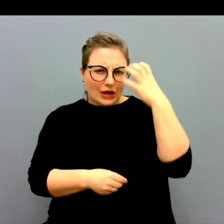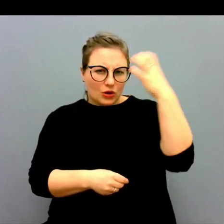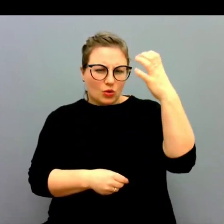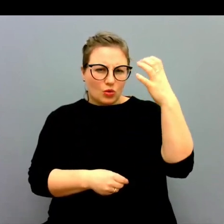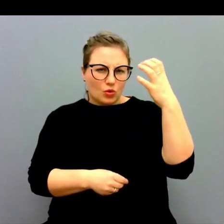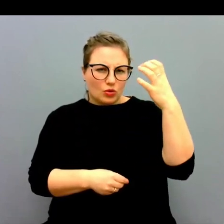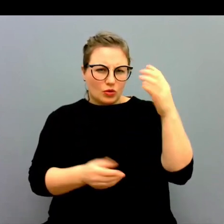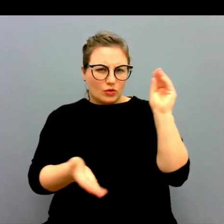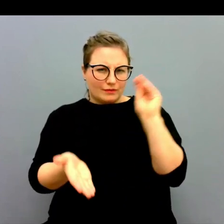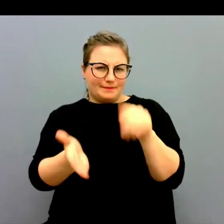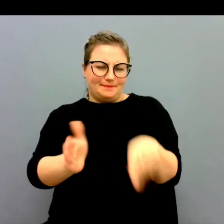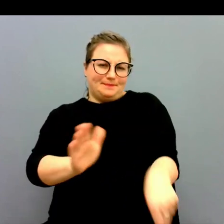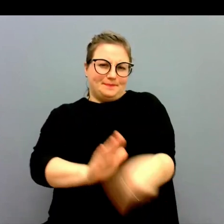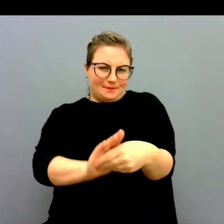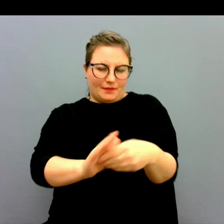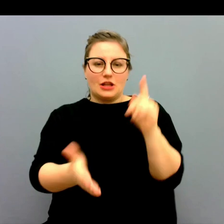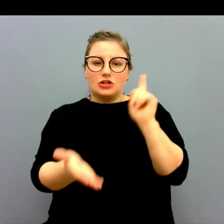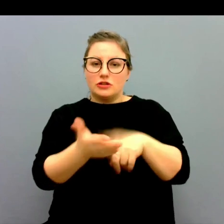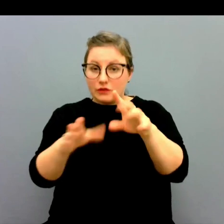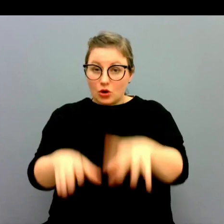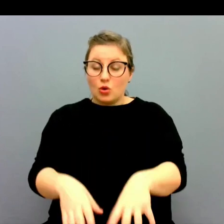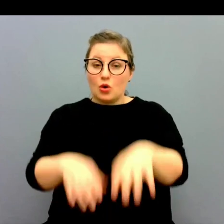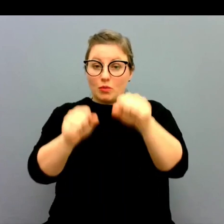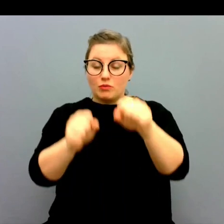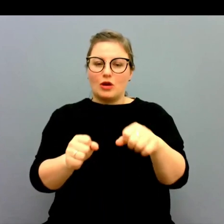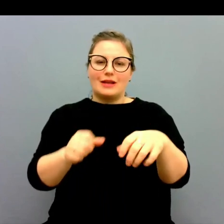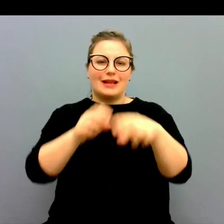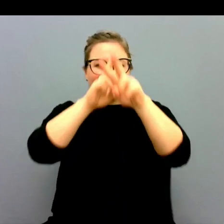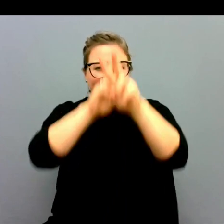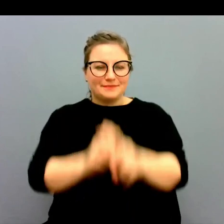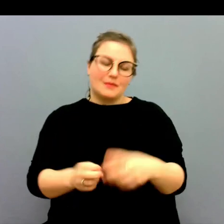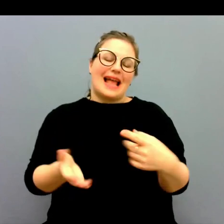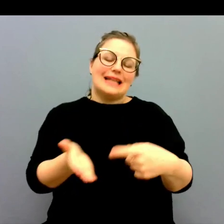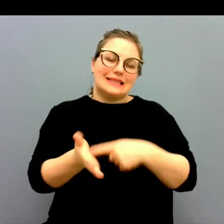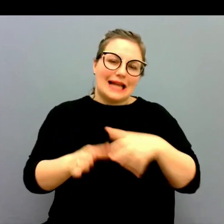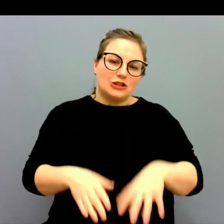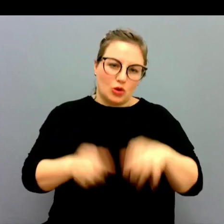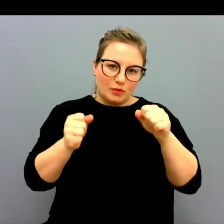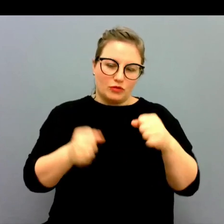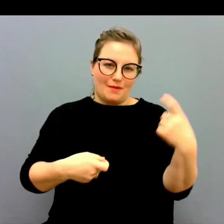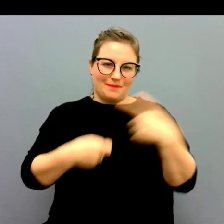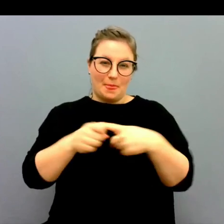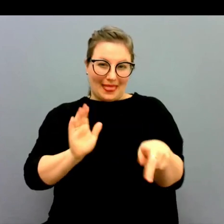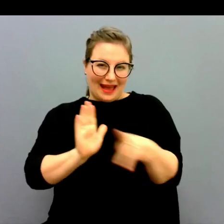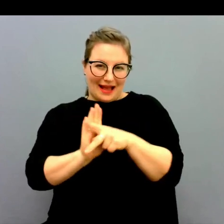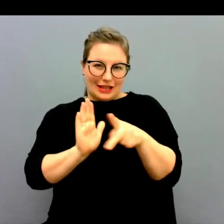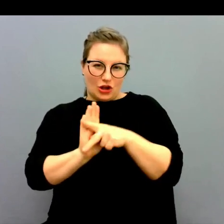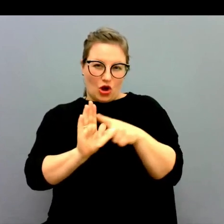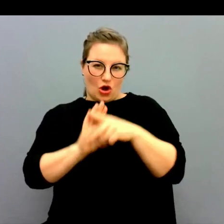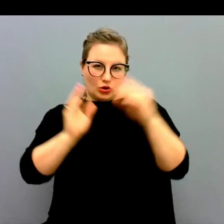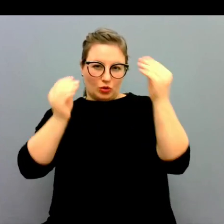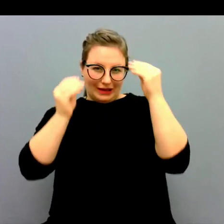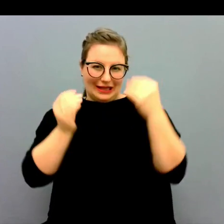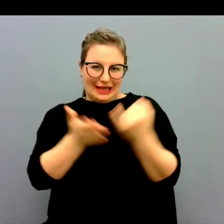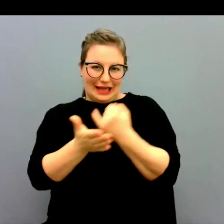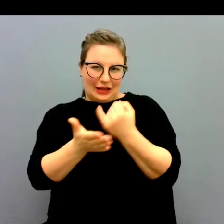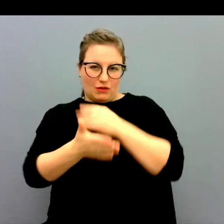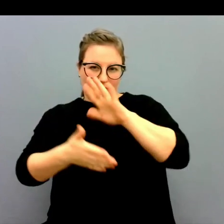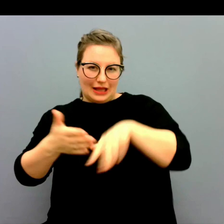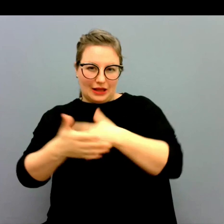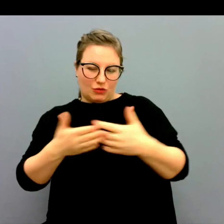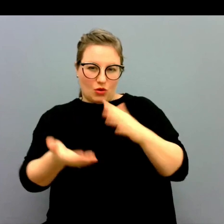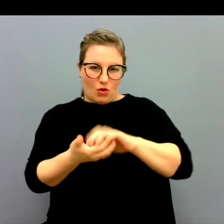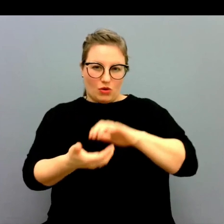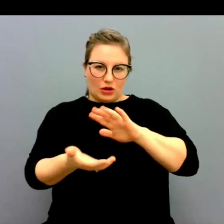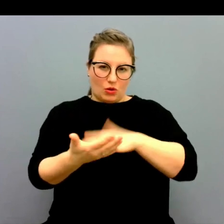uppdraget. Också att titta på ett särskilt uppdrag som avser kandidatutbildning i teckenspråk och